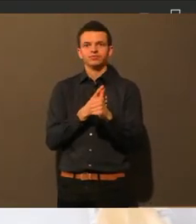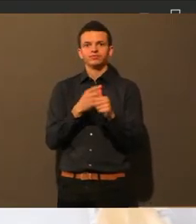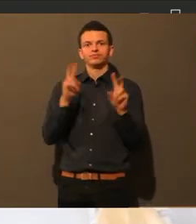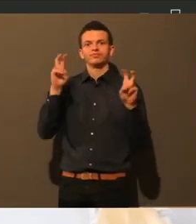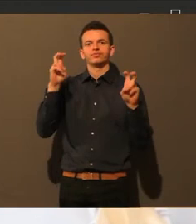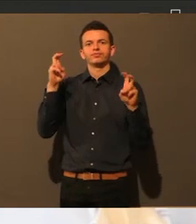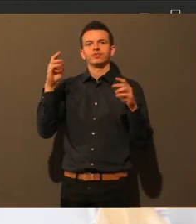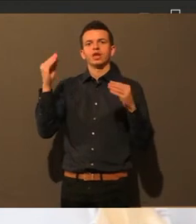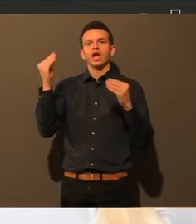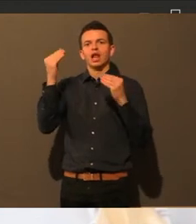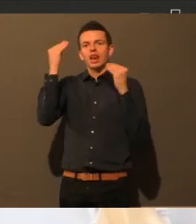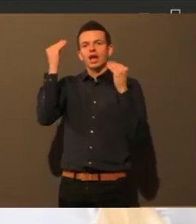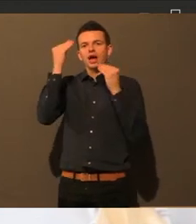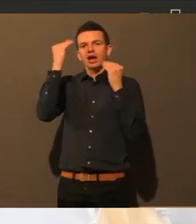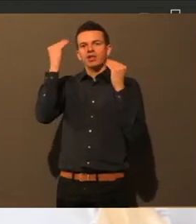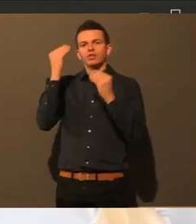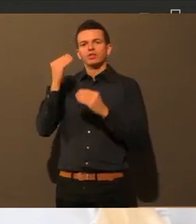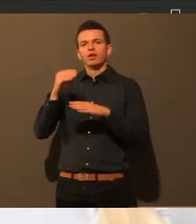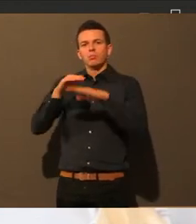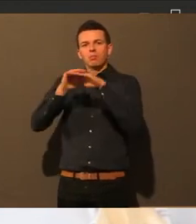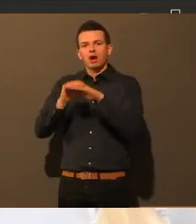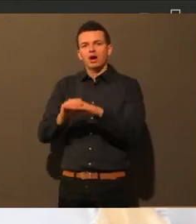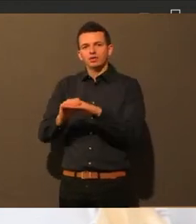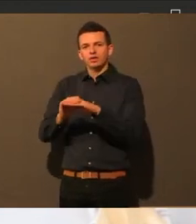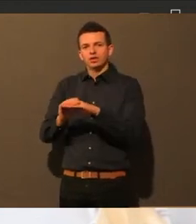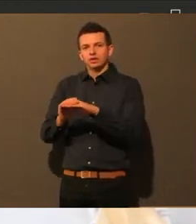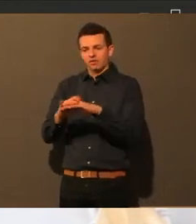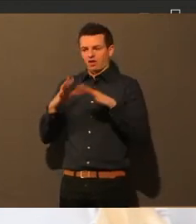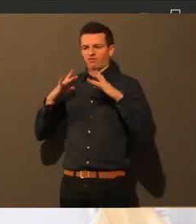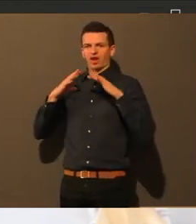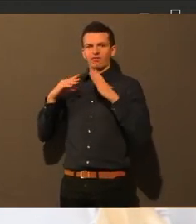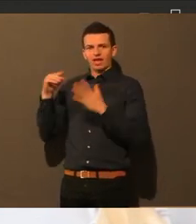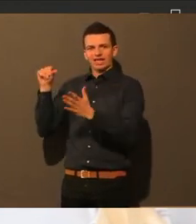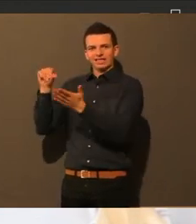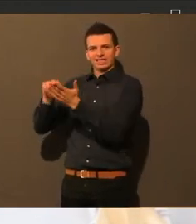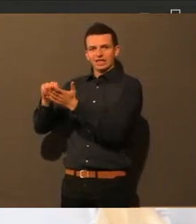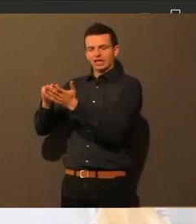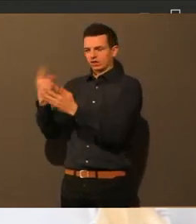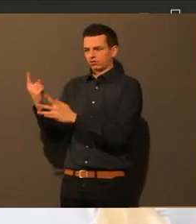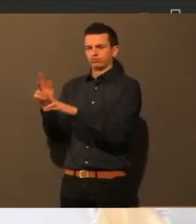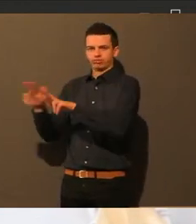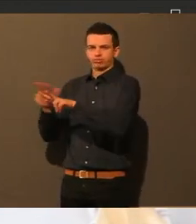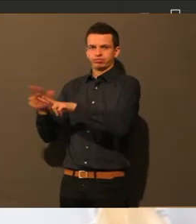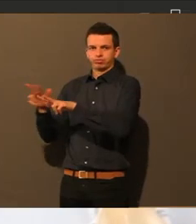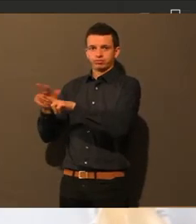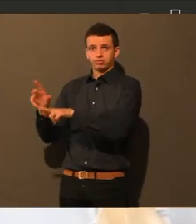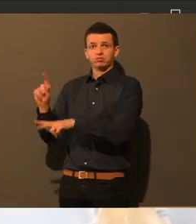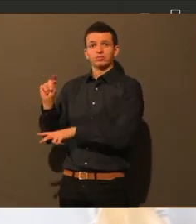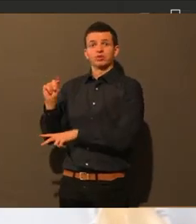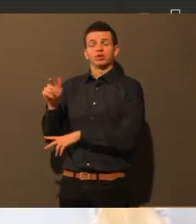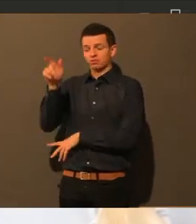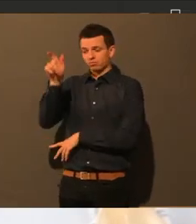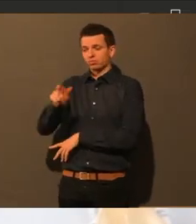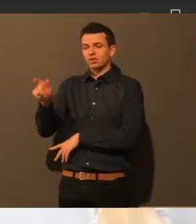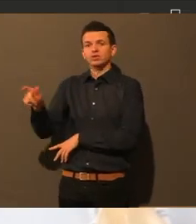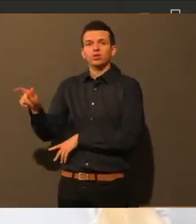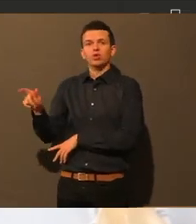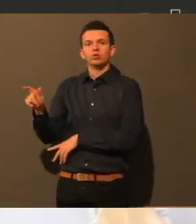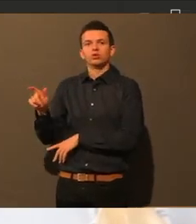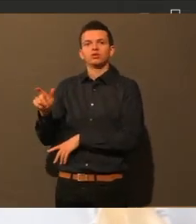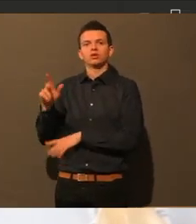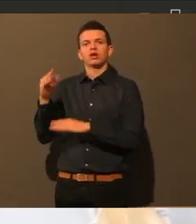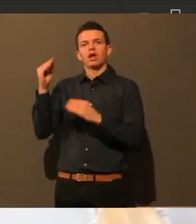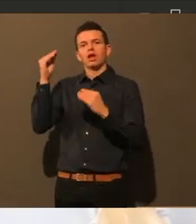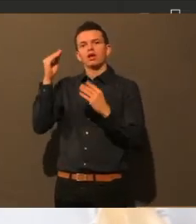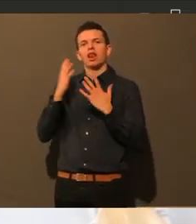Freiwilligenzentrum. Das sind engagierte Freiwillige, die in den Schulen vor Ort, in unserer Woche